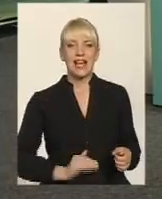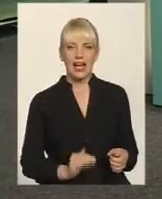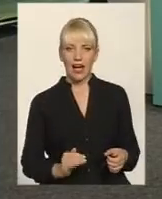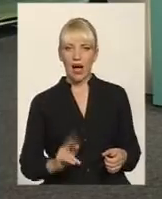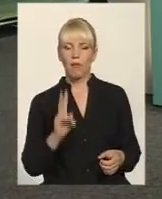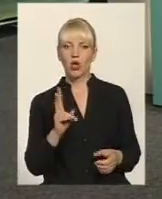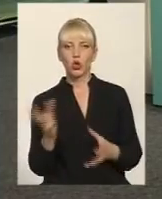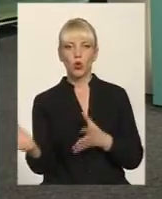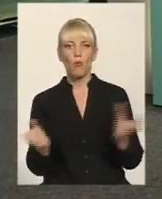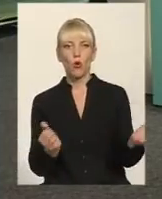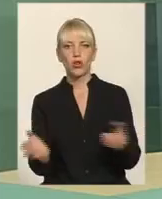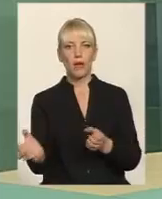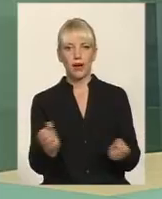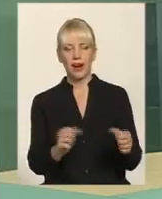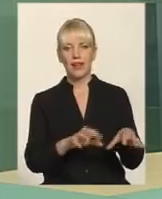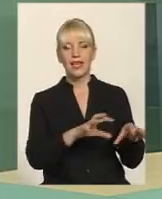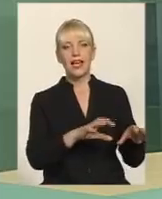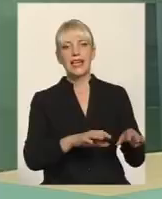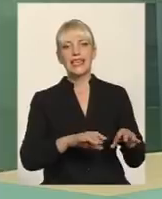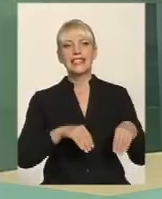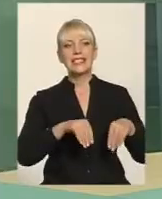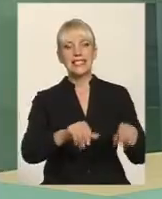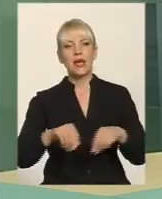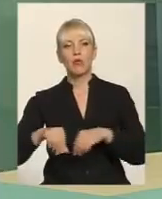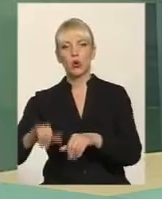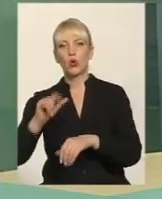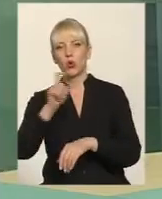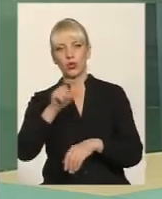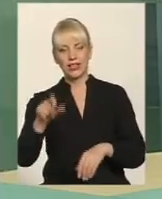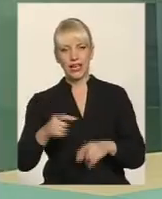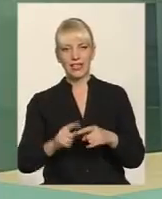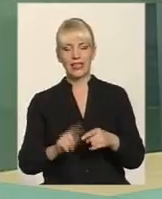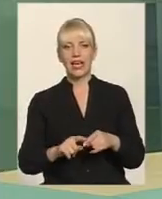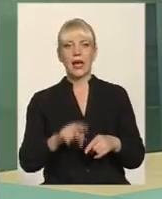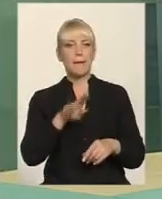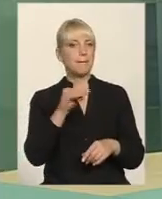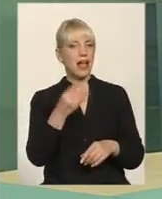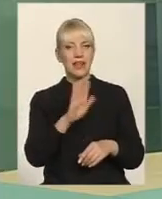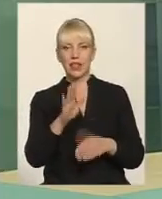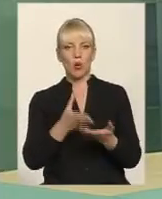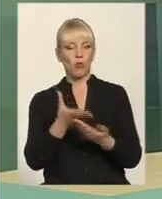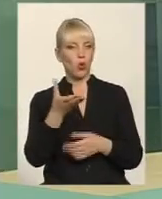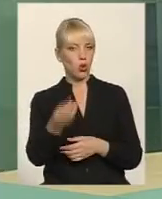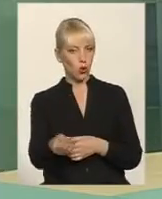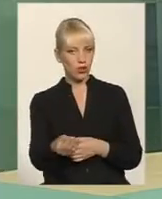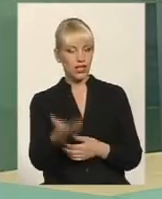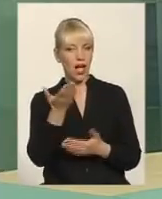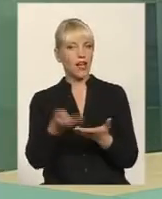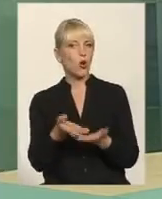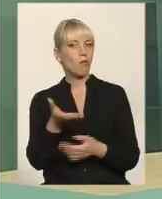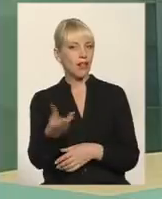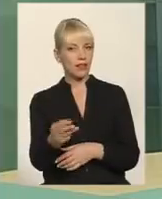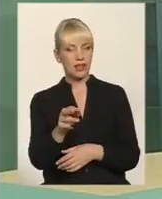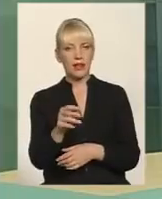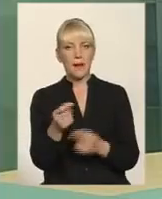землі в людей? Земля не ошопнена. Земельний пай не плотя. Та був, що плотя – це дуже нізерний. Майновий